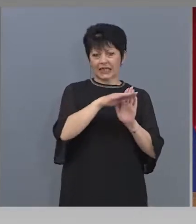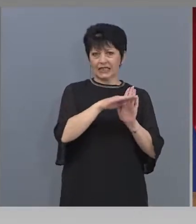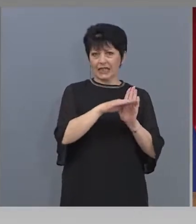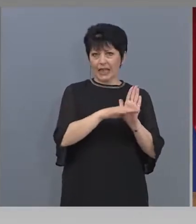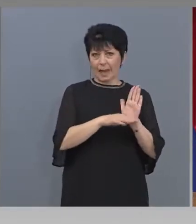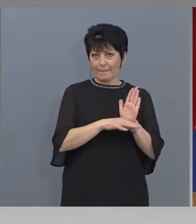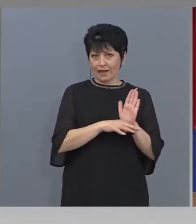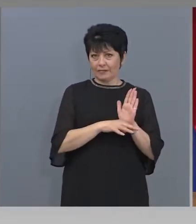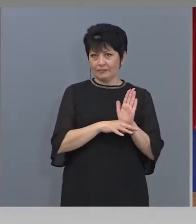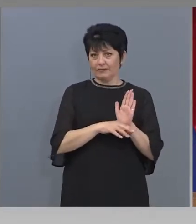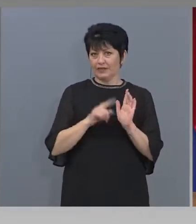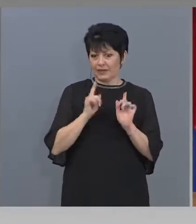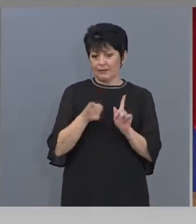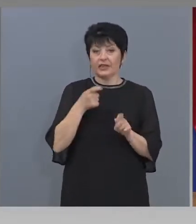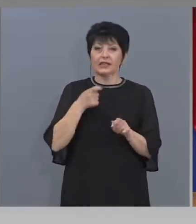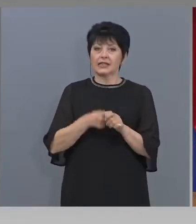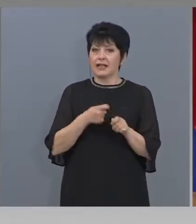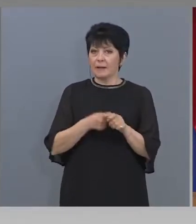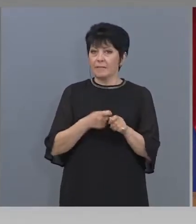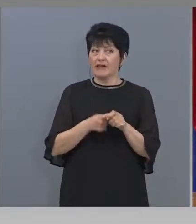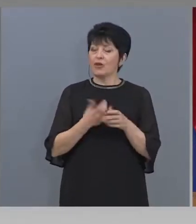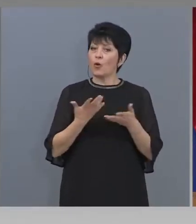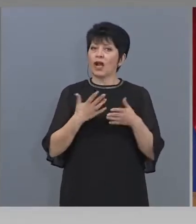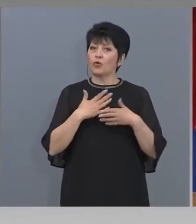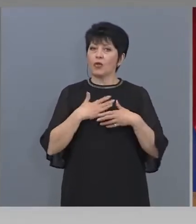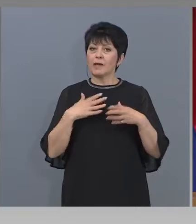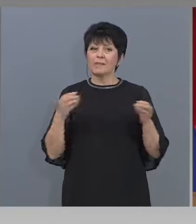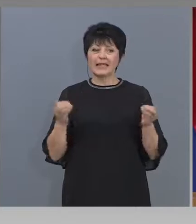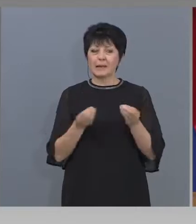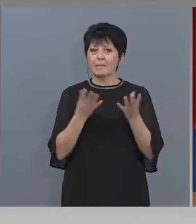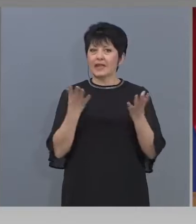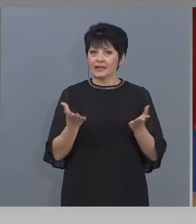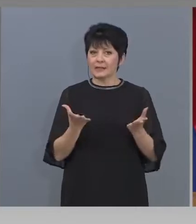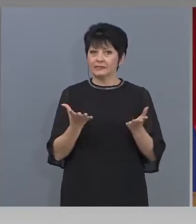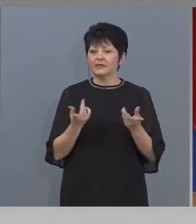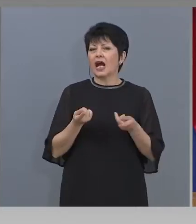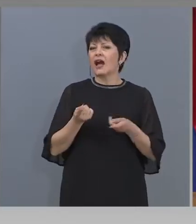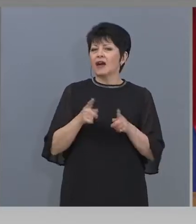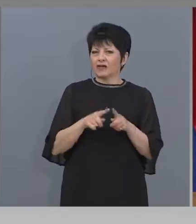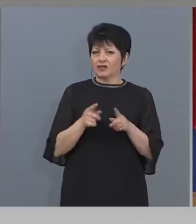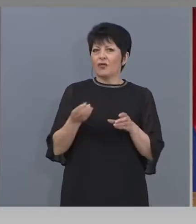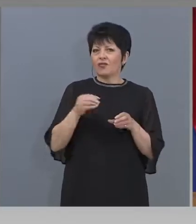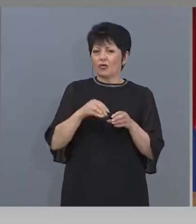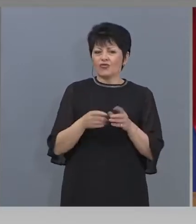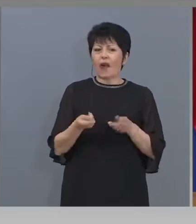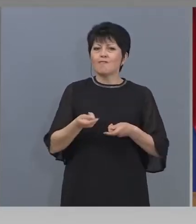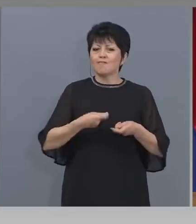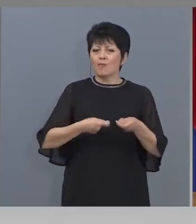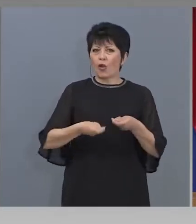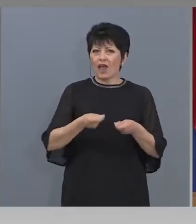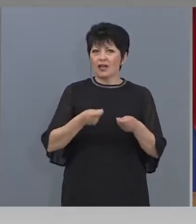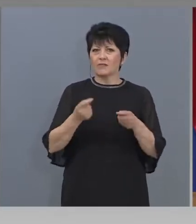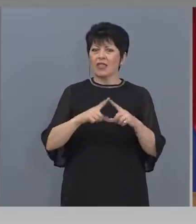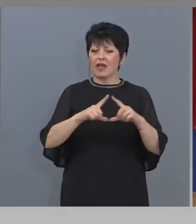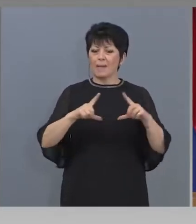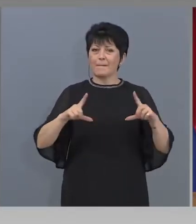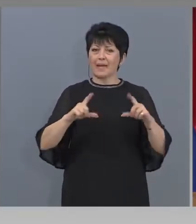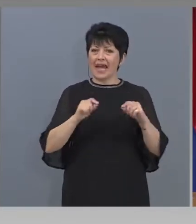организира събития. Със сигурност включват продажба на билети, която е 30%.